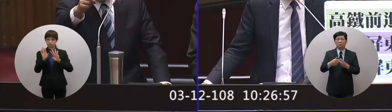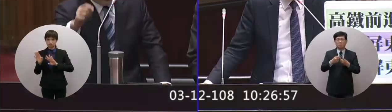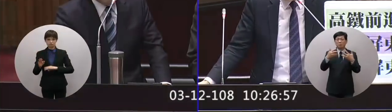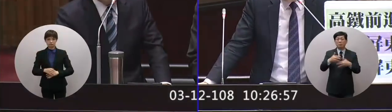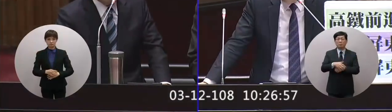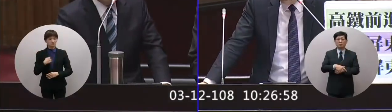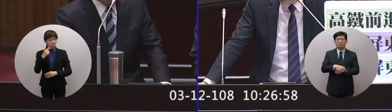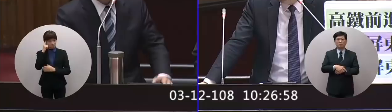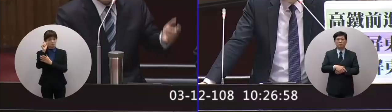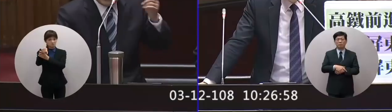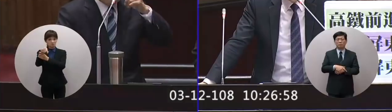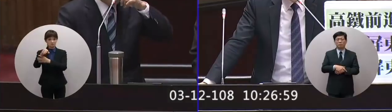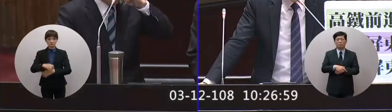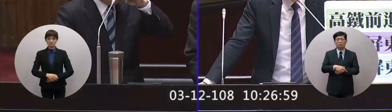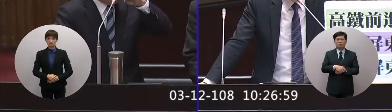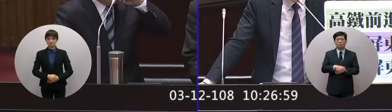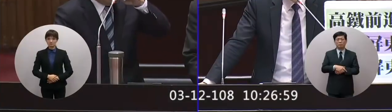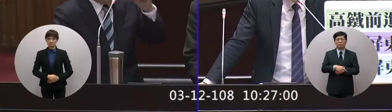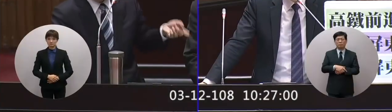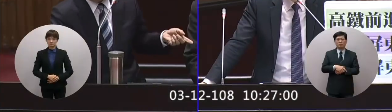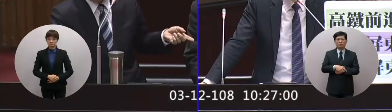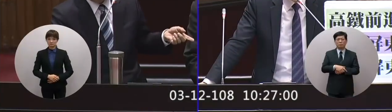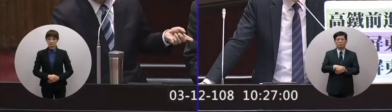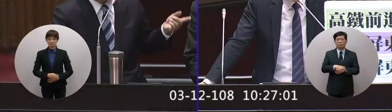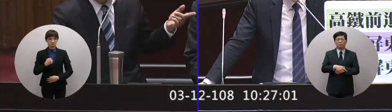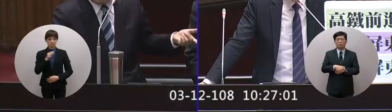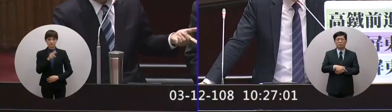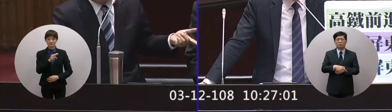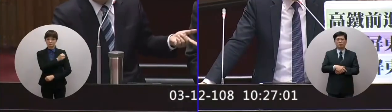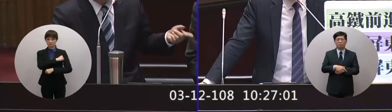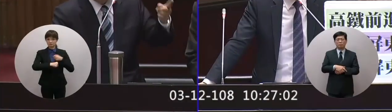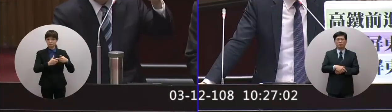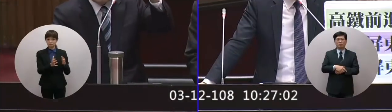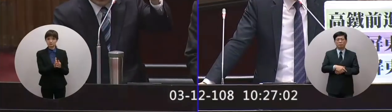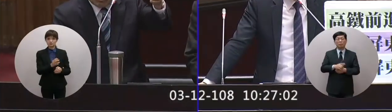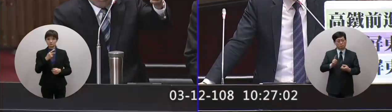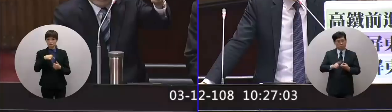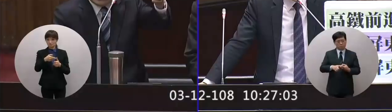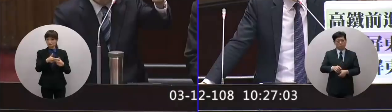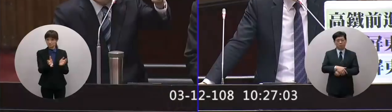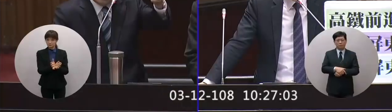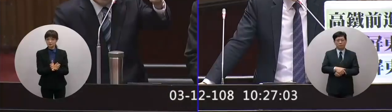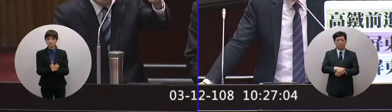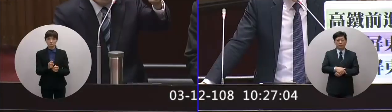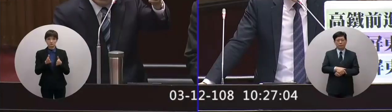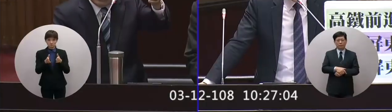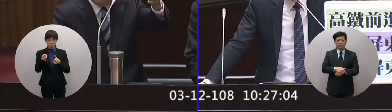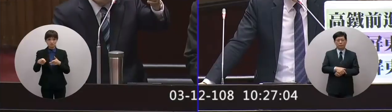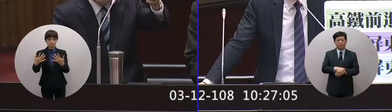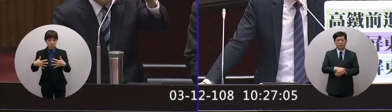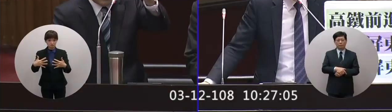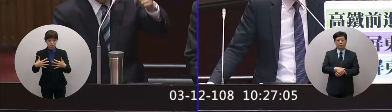問題我同意我請勞動部教育部最關這裡的問題